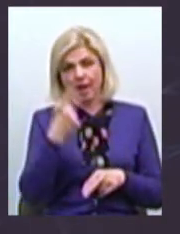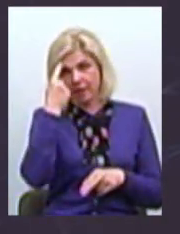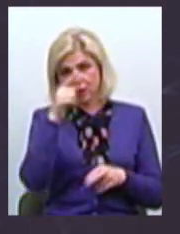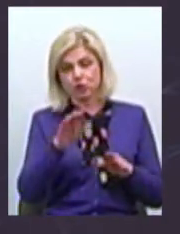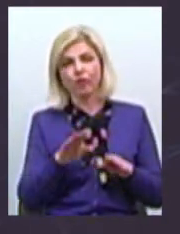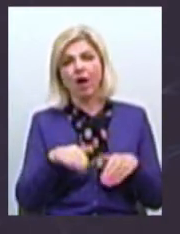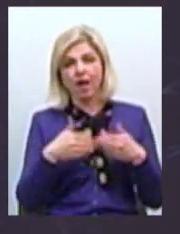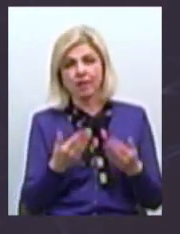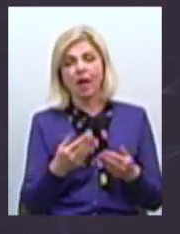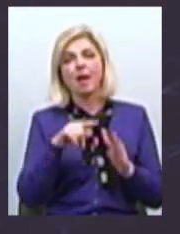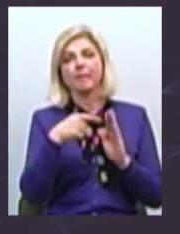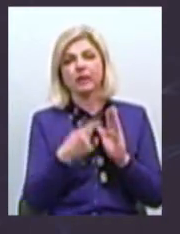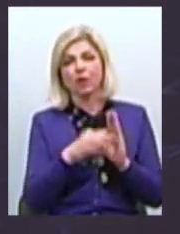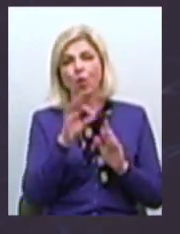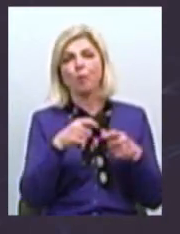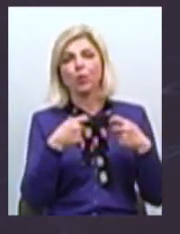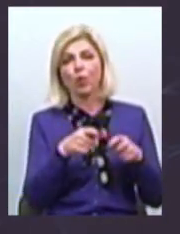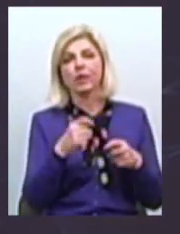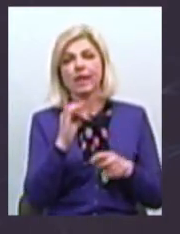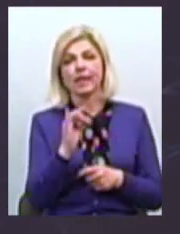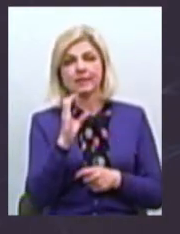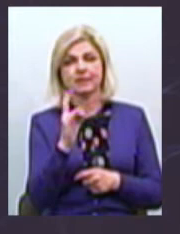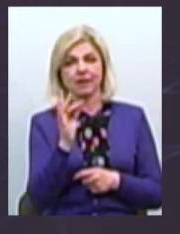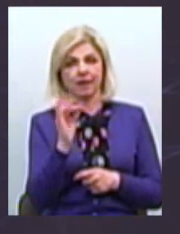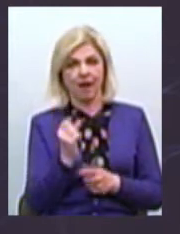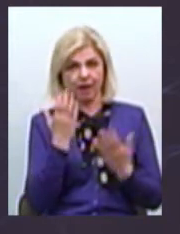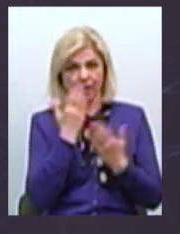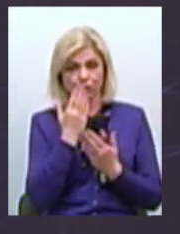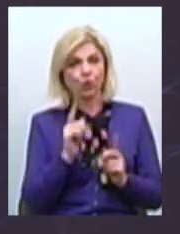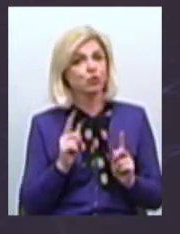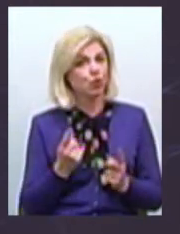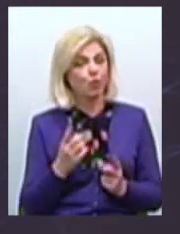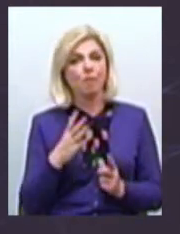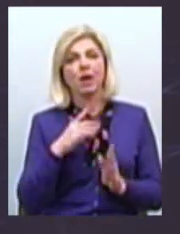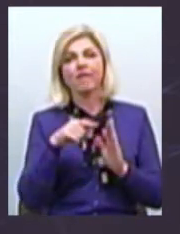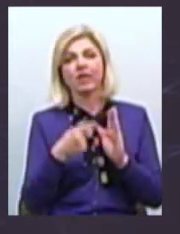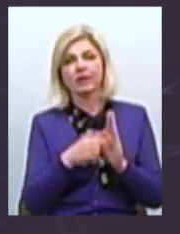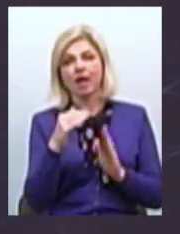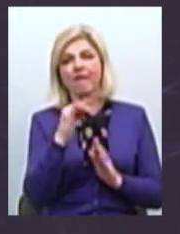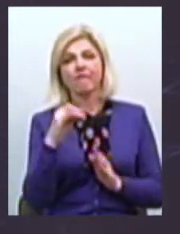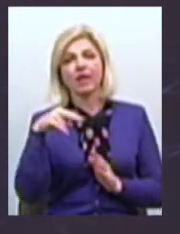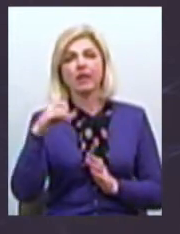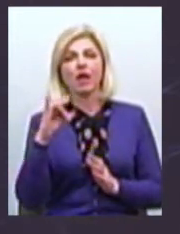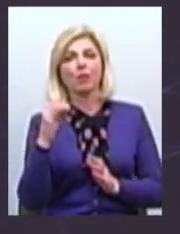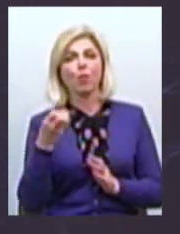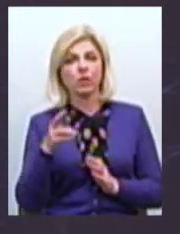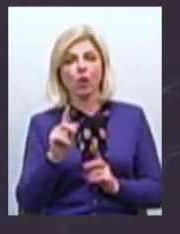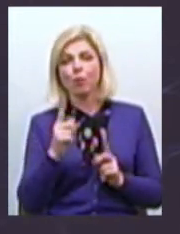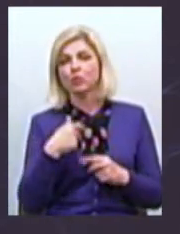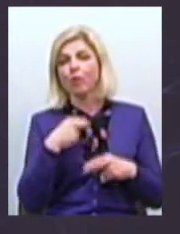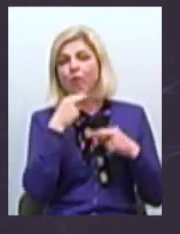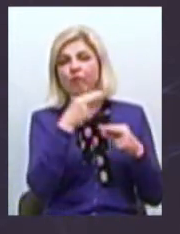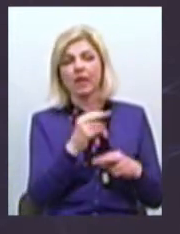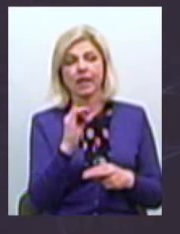питання щодо продажу іскри Чому? Тому що було питання по філармонії І чому я звернула увагу на іскру?